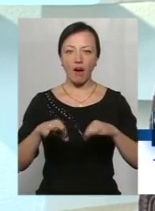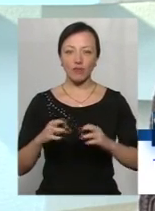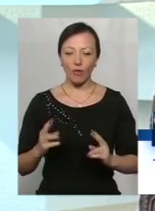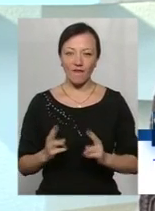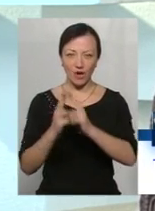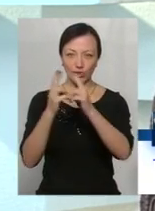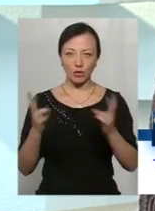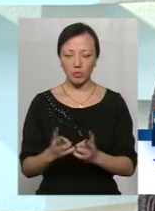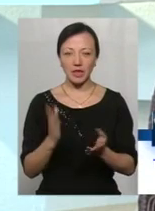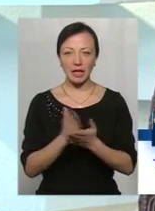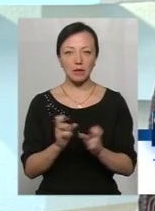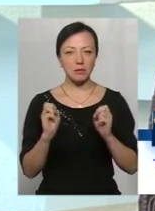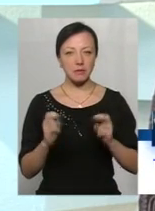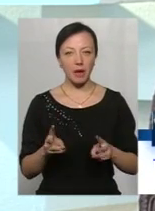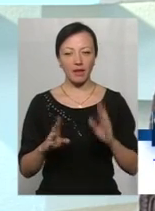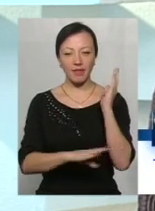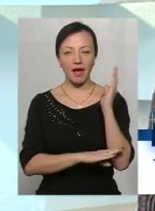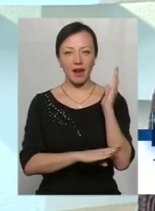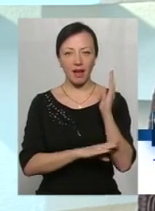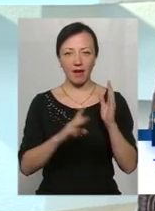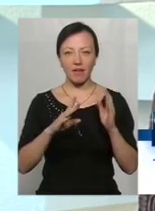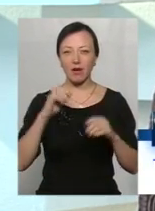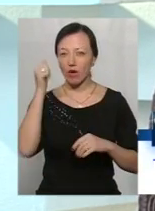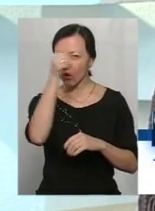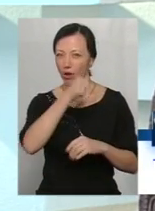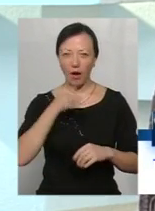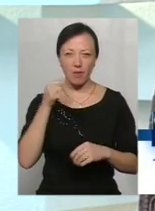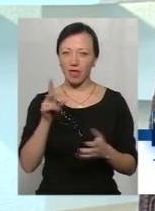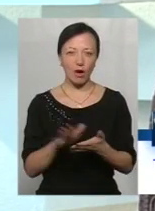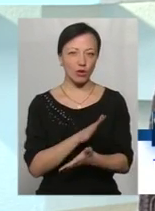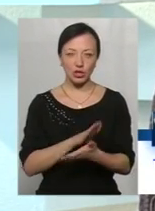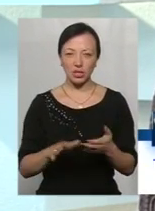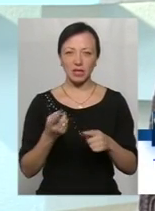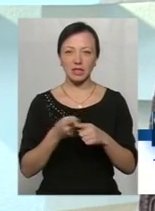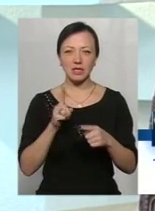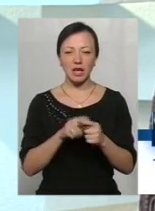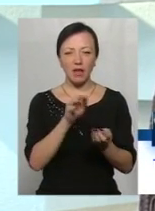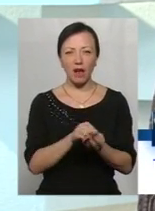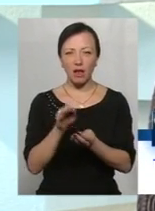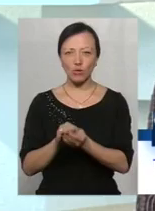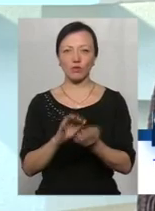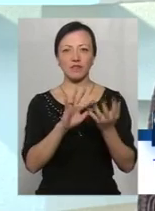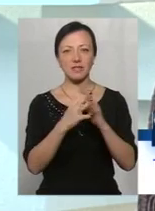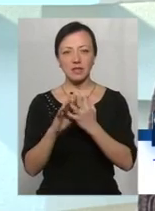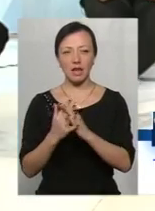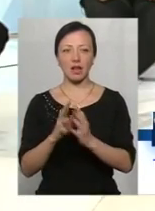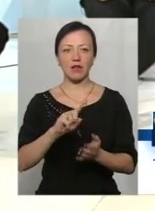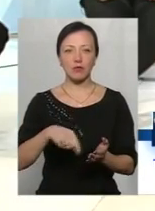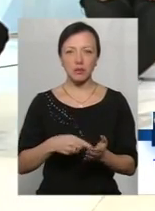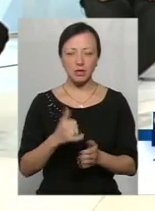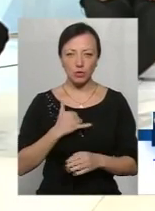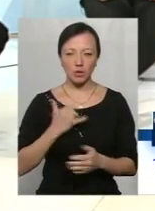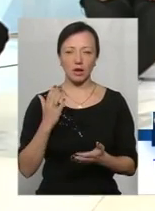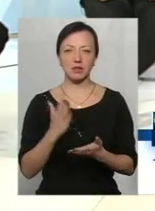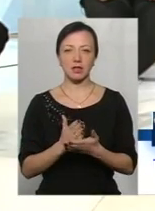сьогодні є небезпека і в тих деревах, які роками не прочищалися. Це і на кладовищах, і в селах, і в місті в нас